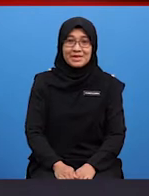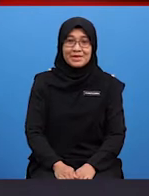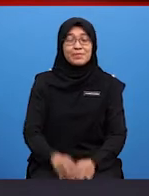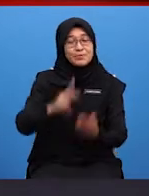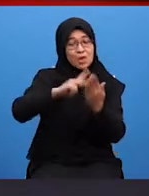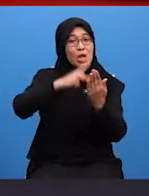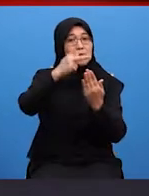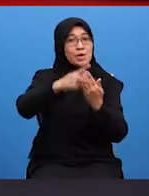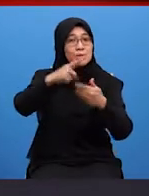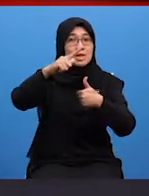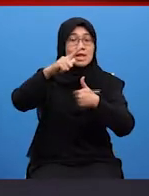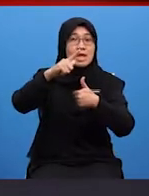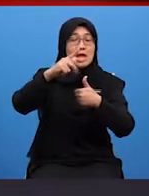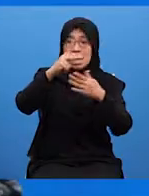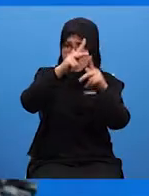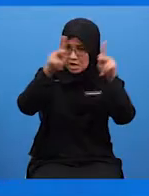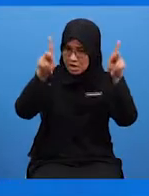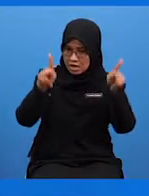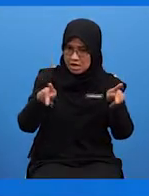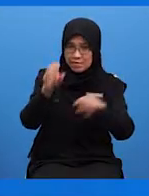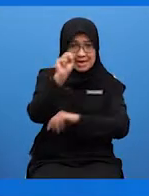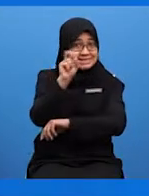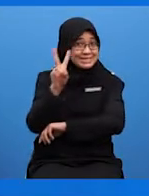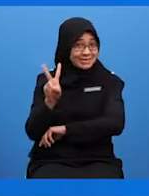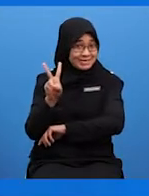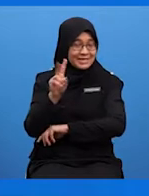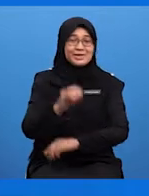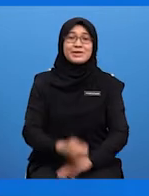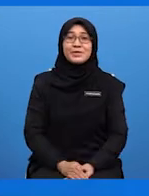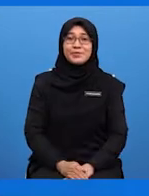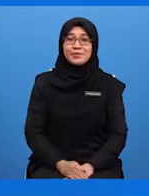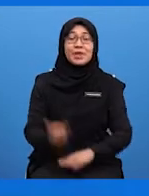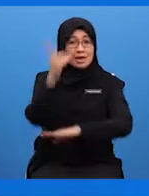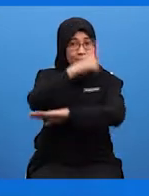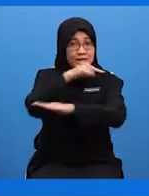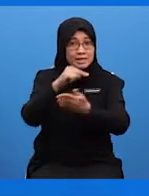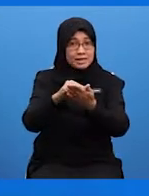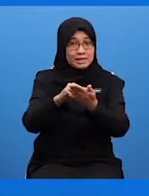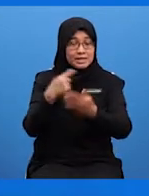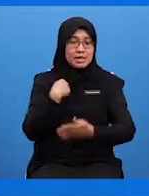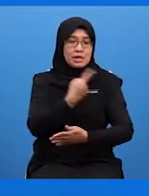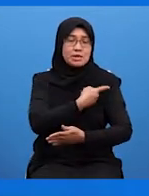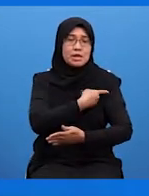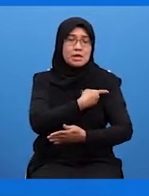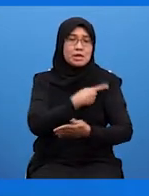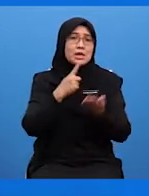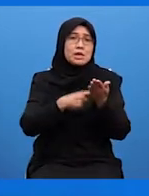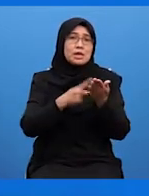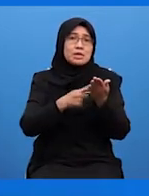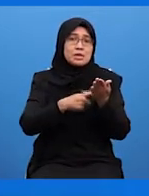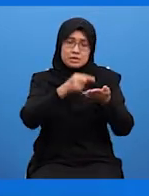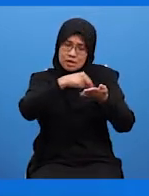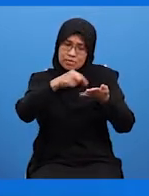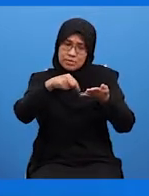Canvas SV Baiklah, dalam episod kali ini Kami akan berbincang mengenai penulisan